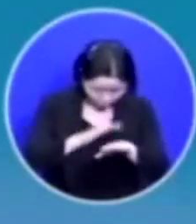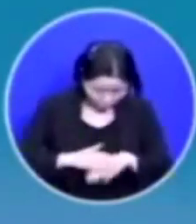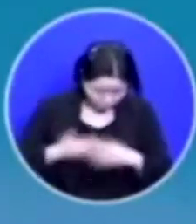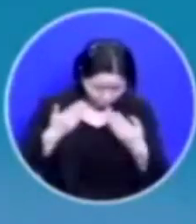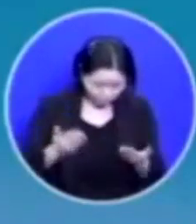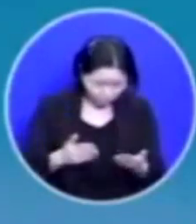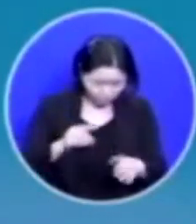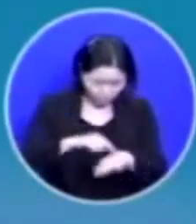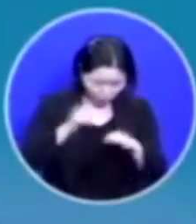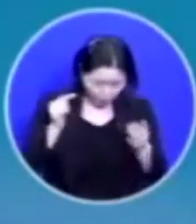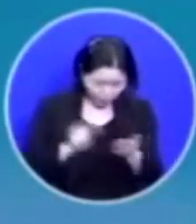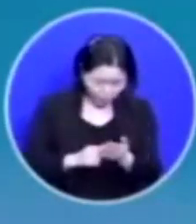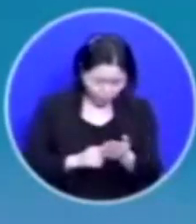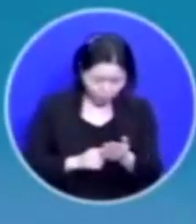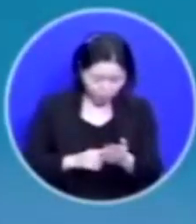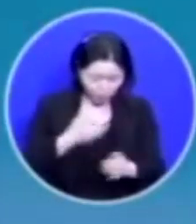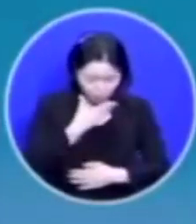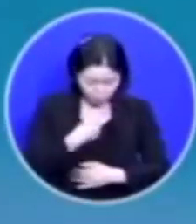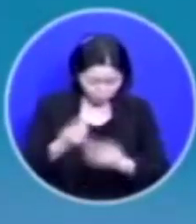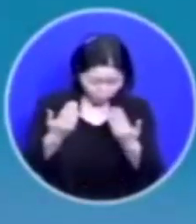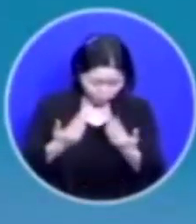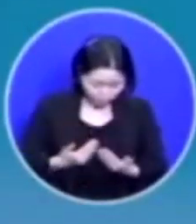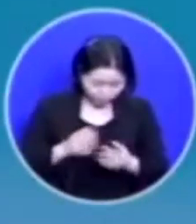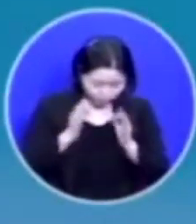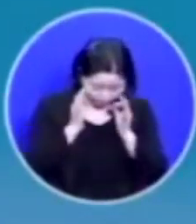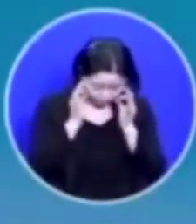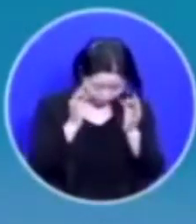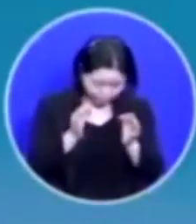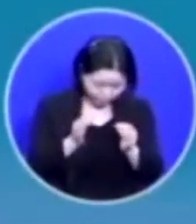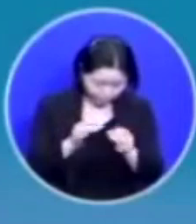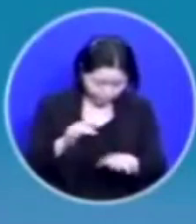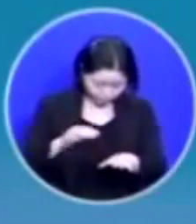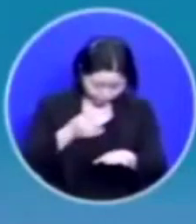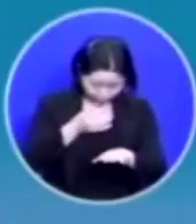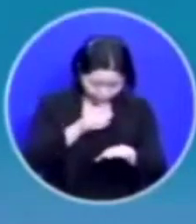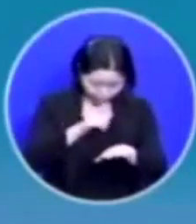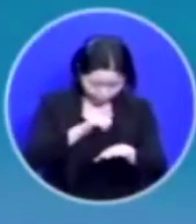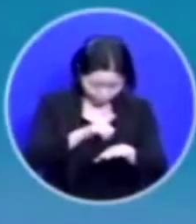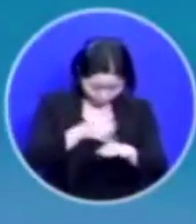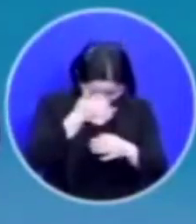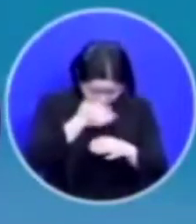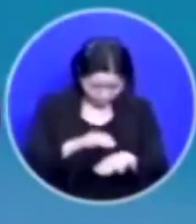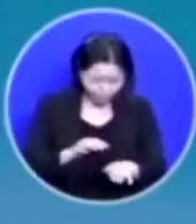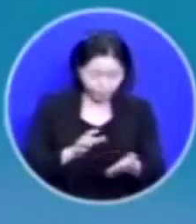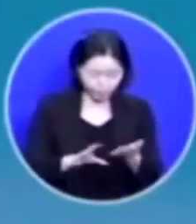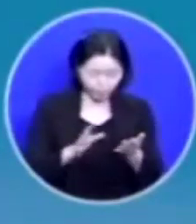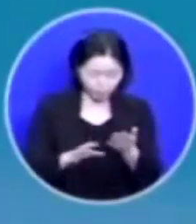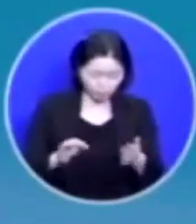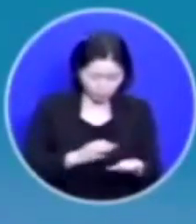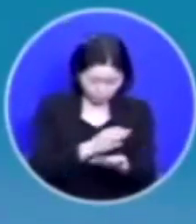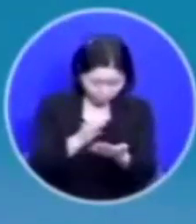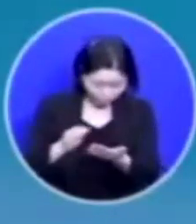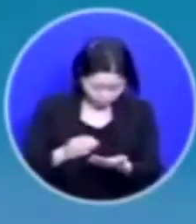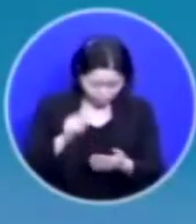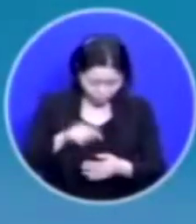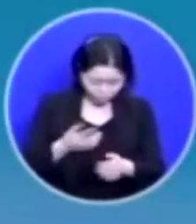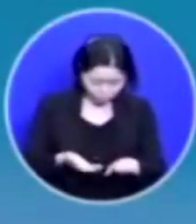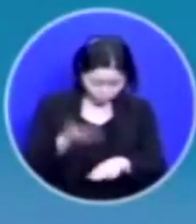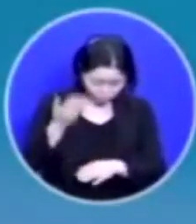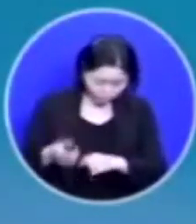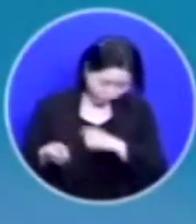심령에 복을 주소서 정성스러운 예물, 헌금 하나님 그 위에 축복하소서